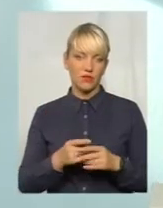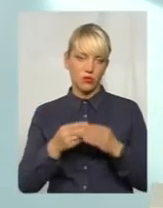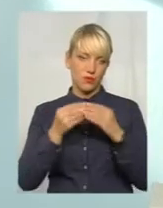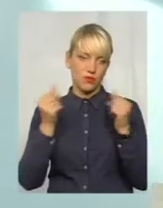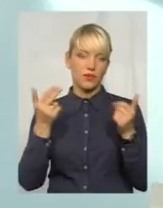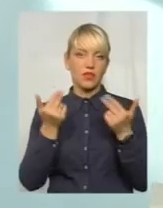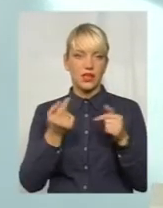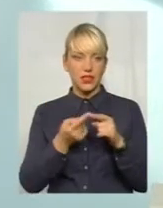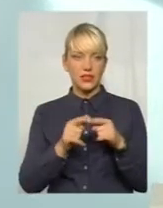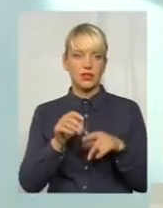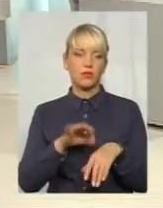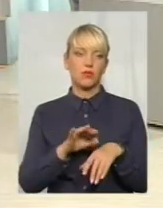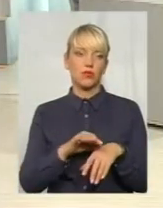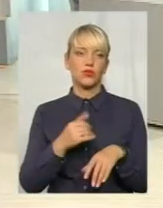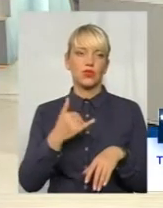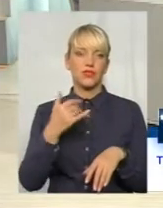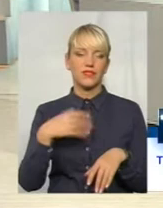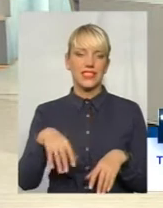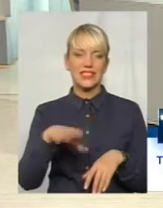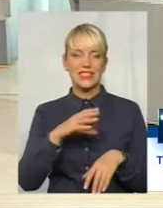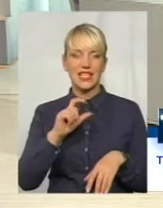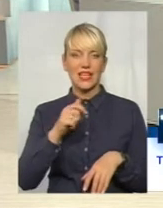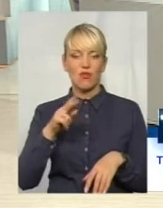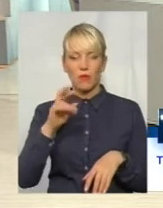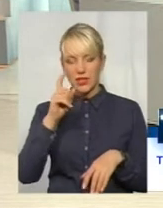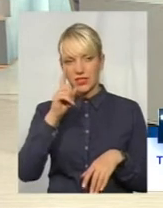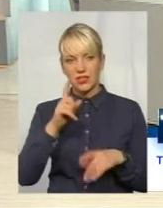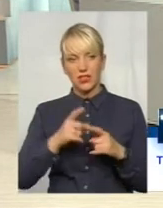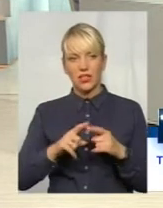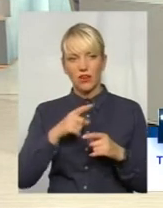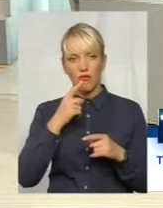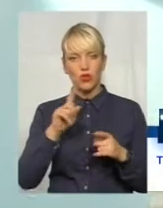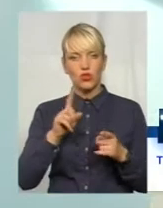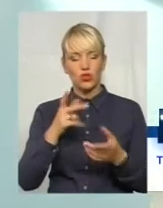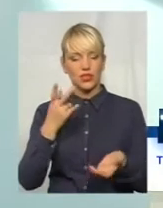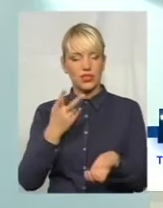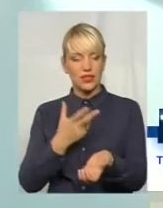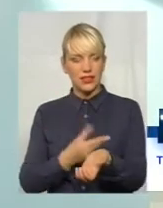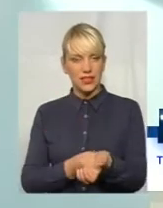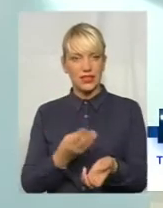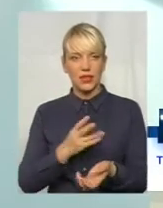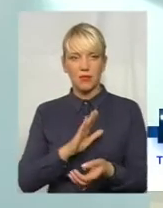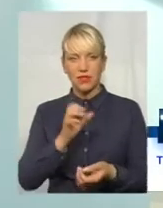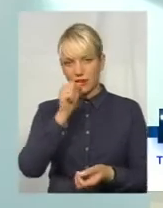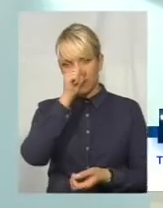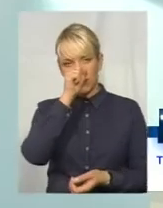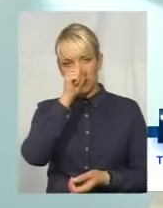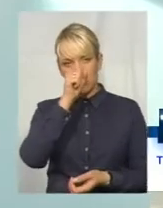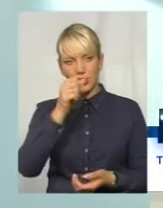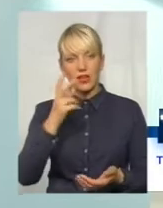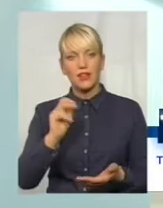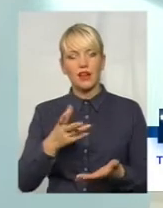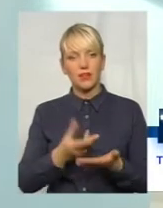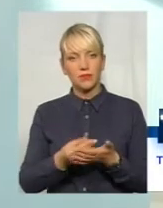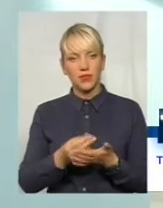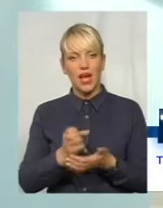боляче. Зараз перевели ще і всі європейські стандарти і говорять про те, що вакцинувати треба не в сідничку, як ми вакцинували раніше,